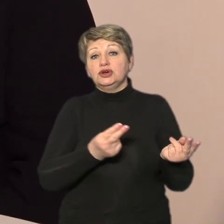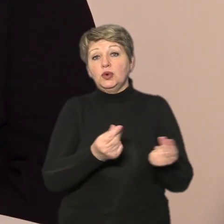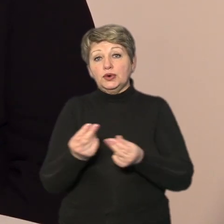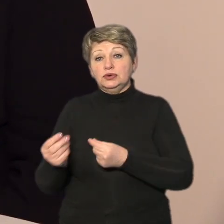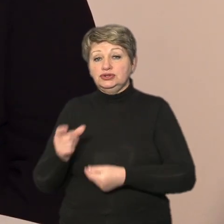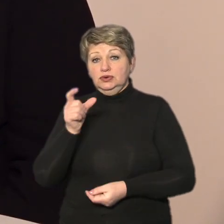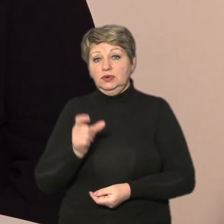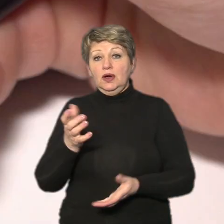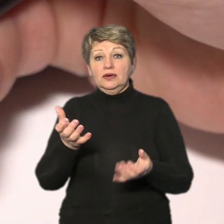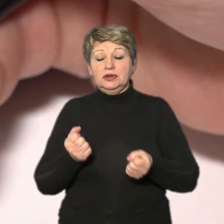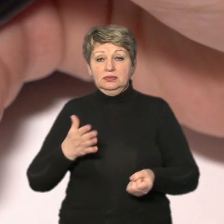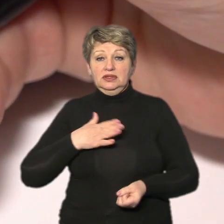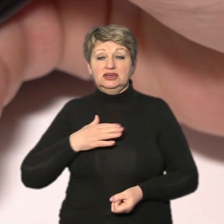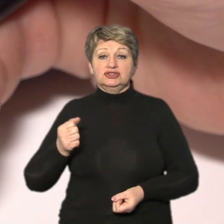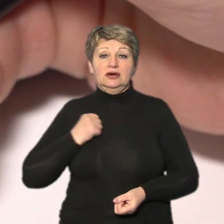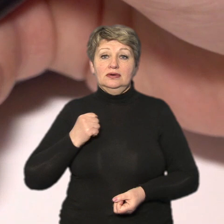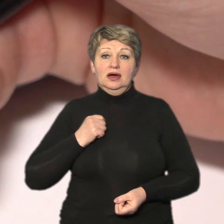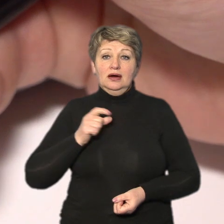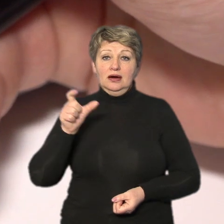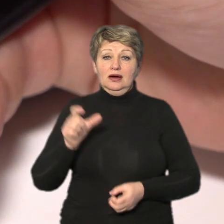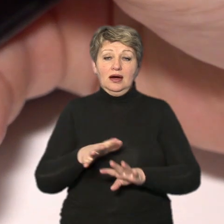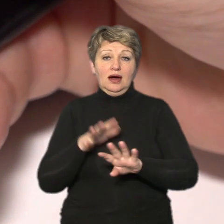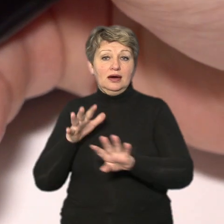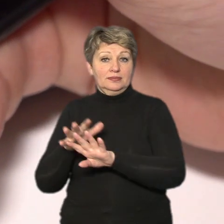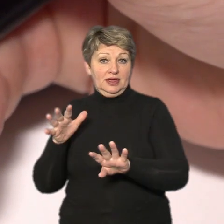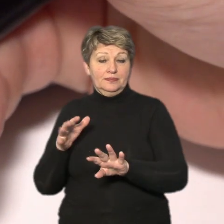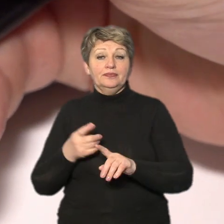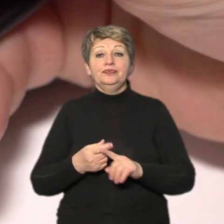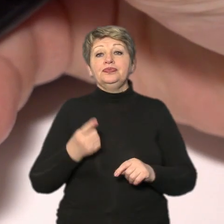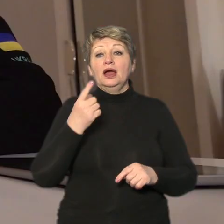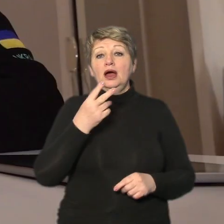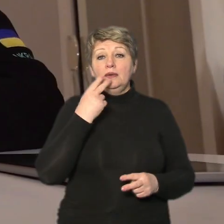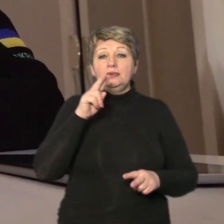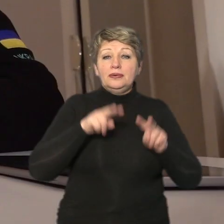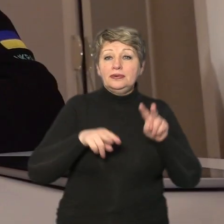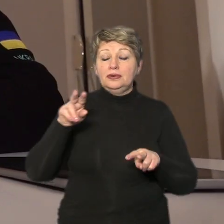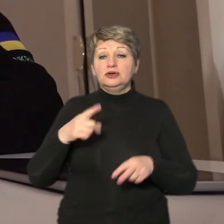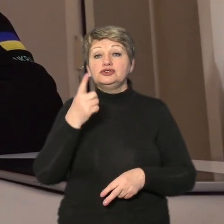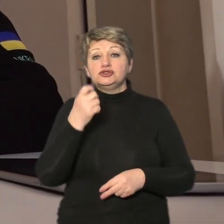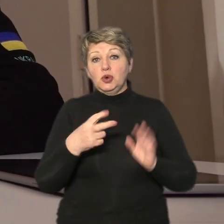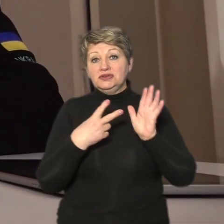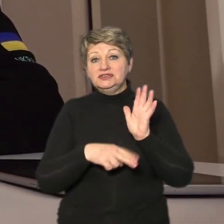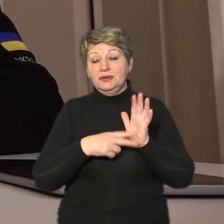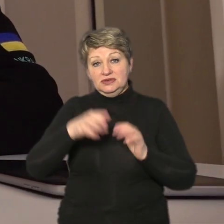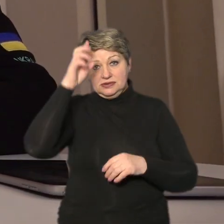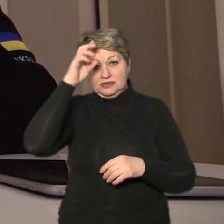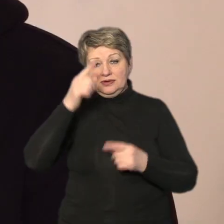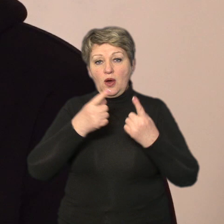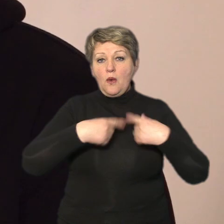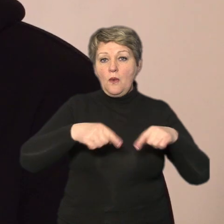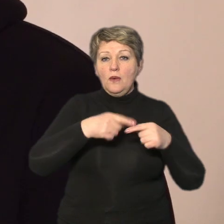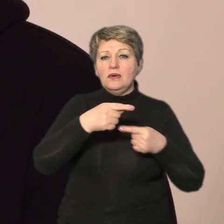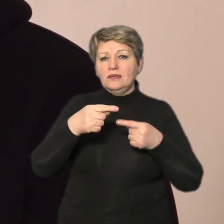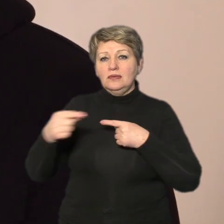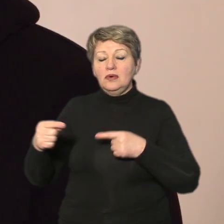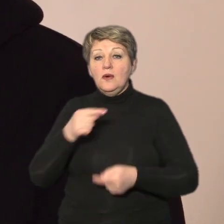отримує наша армія гравці стогний люди із 170 країн серед них навіть росіяни каже Микита вони